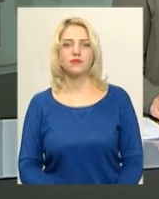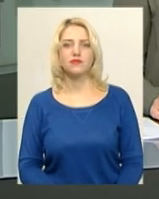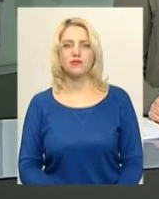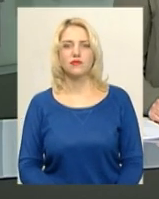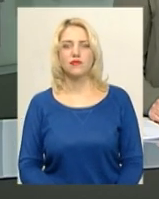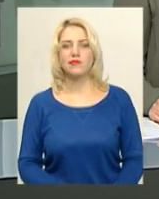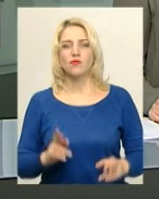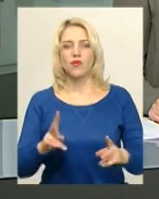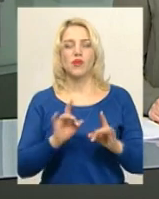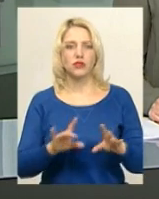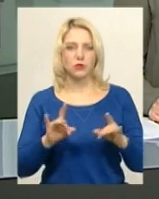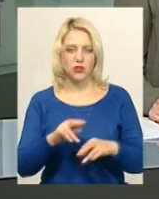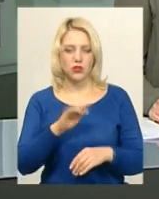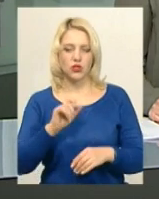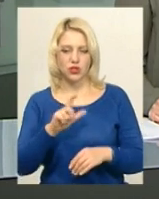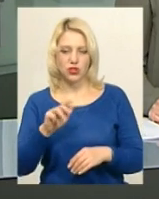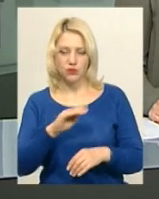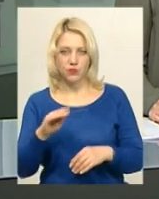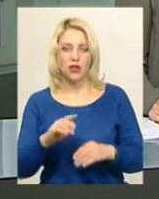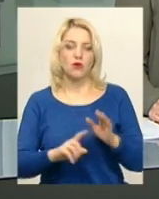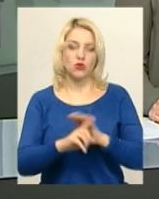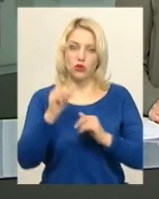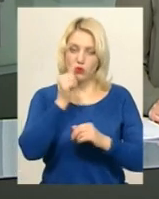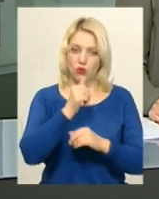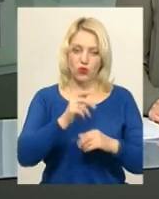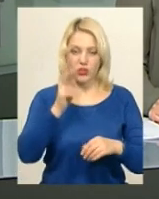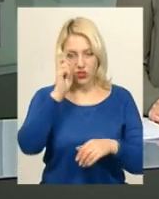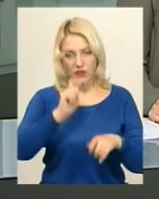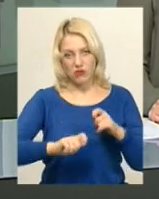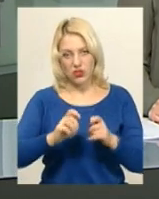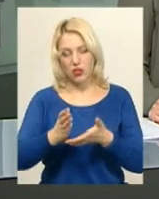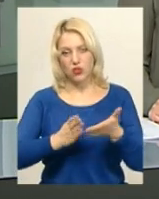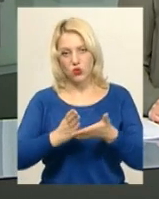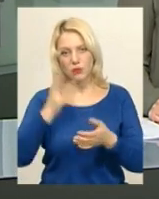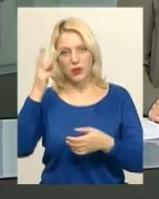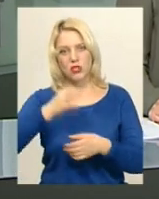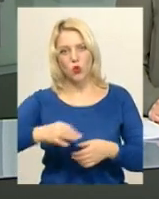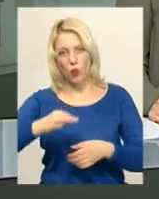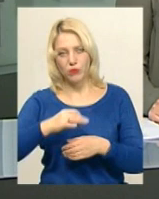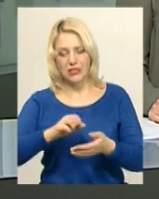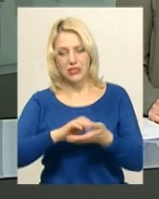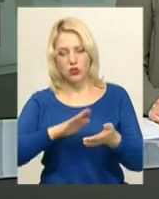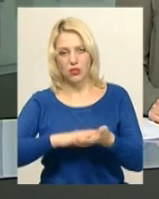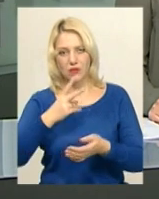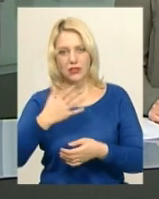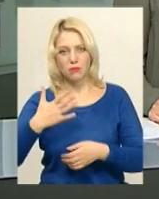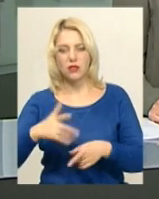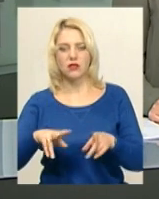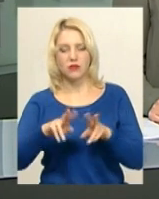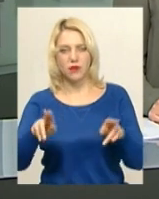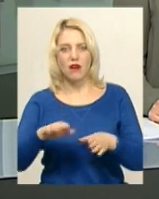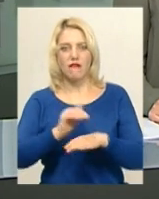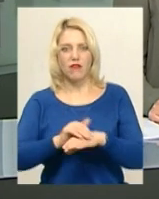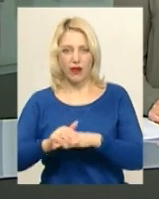Як розповів Віктор Чиш, з початку року Державна фіскальна служба в Хмельницькій області зареєструвала 25 подібних фактів.